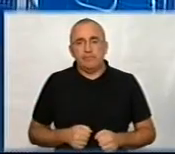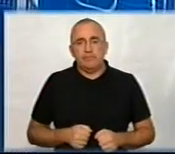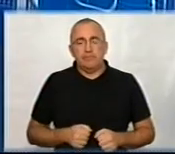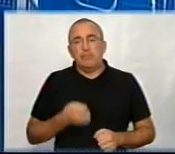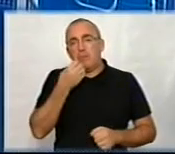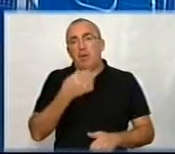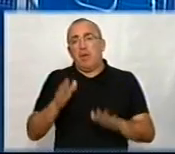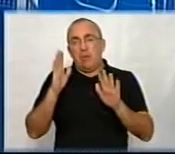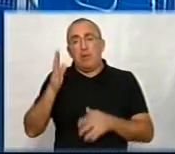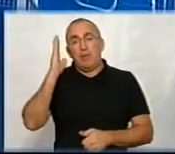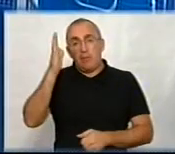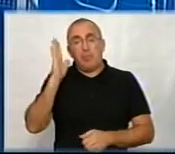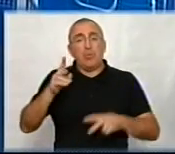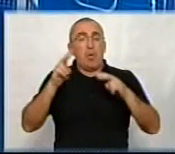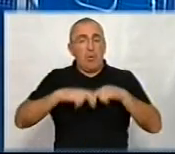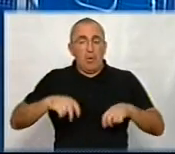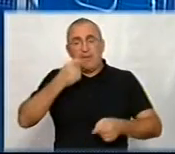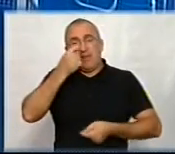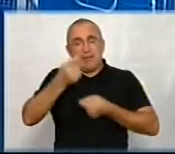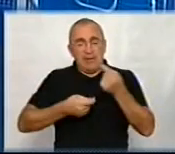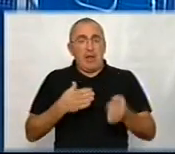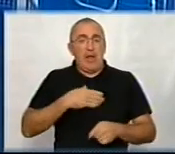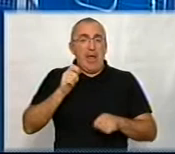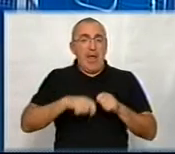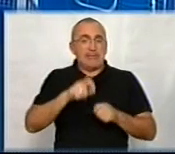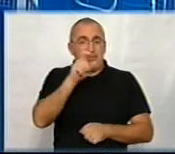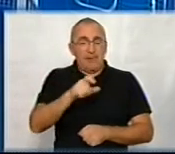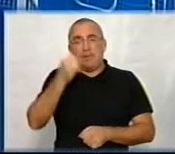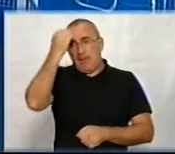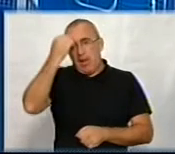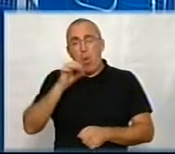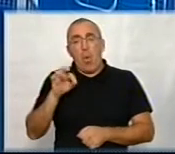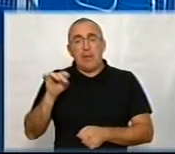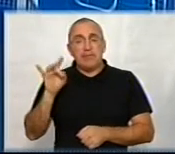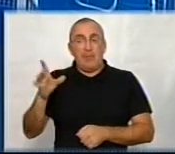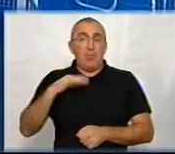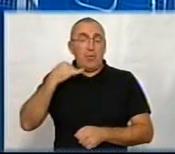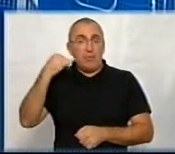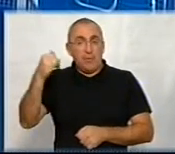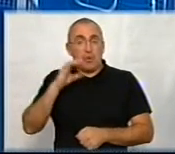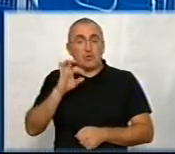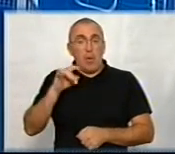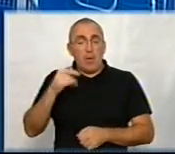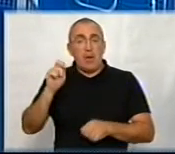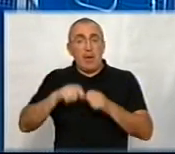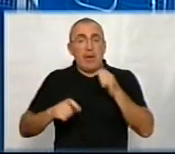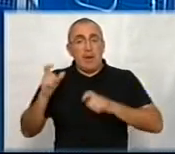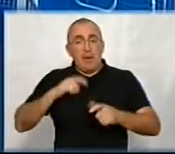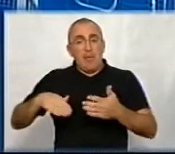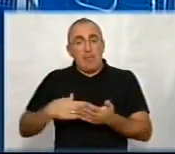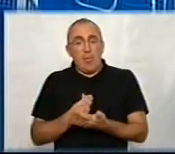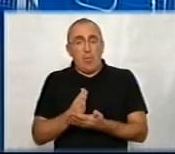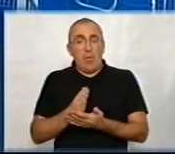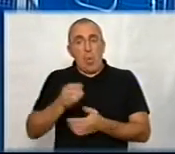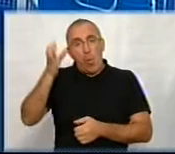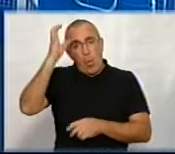Гаразд. Будемо далі розбиратися детальніше з нашими експертами. Дякую, пану Олександре. З нами був на зв'язку Олександр Солонта, експерт Інституту політичної